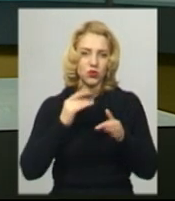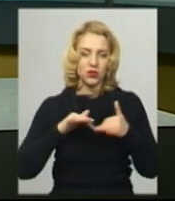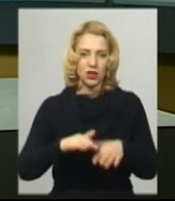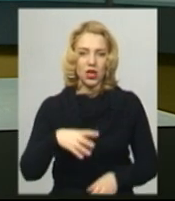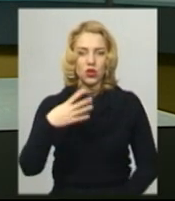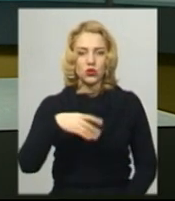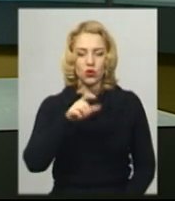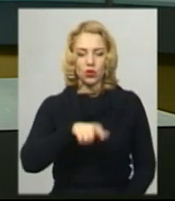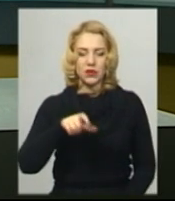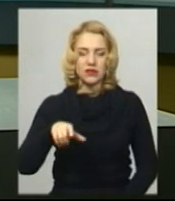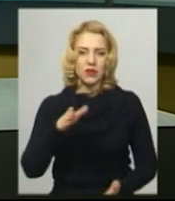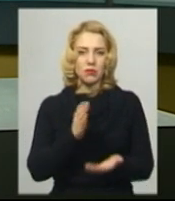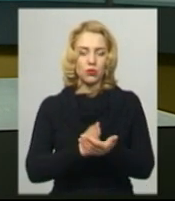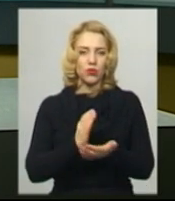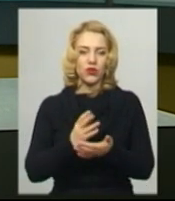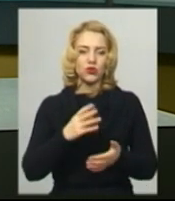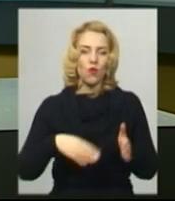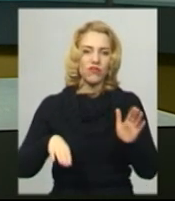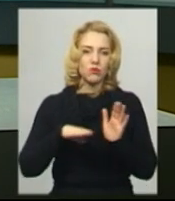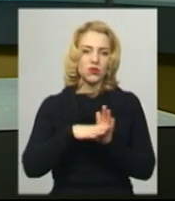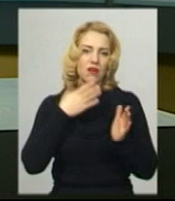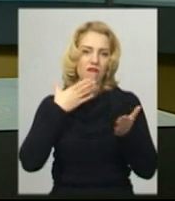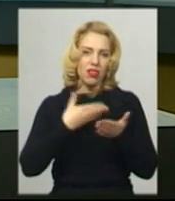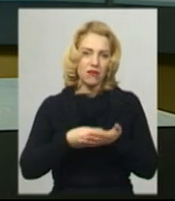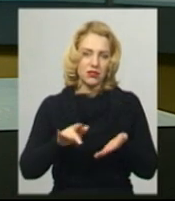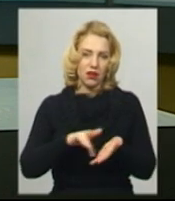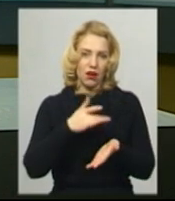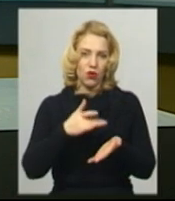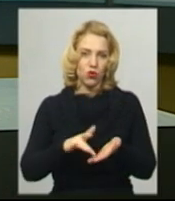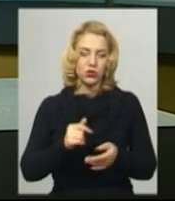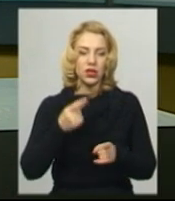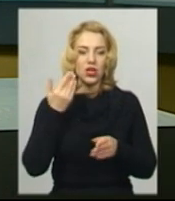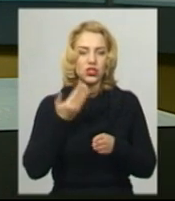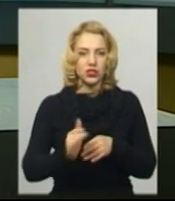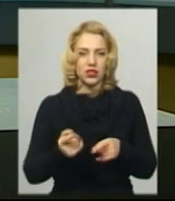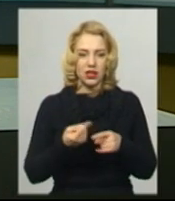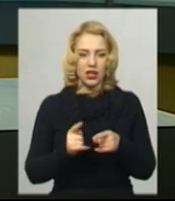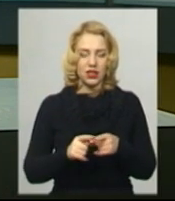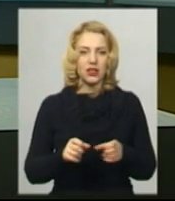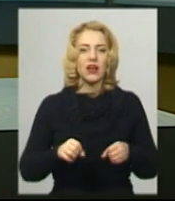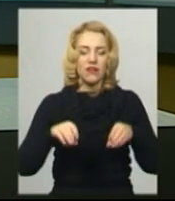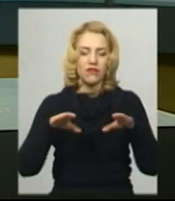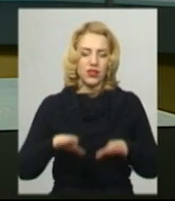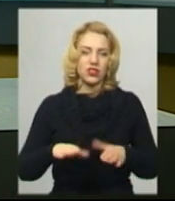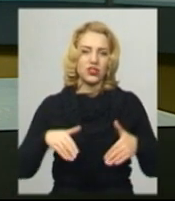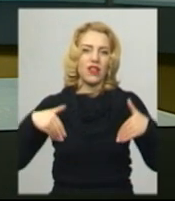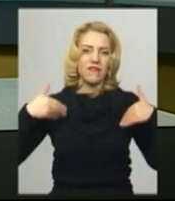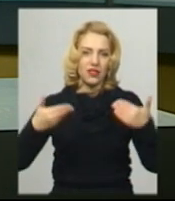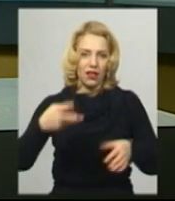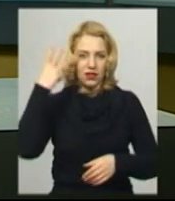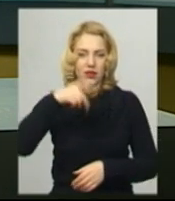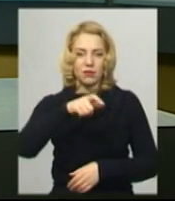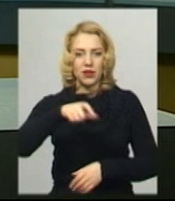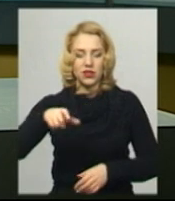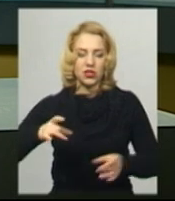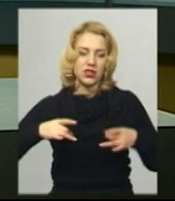40 працівників перебувають у відпустках за власний рахунок. І частина їх вирішили вітати хмельничан святами та збирати пожертви на відновлення